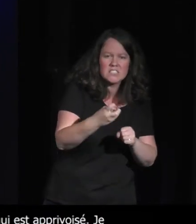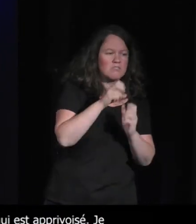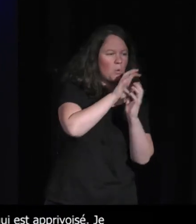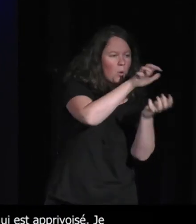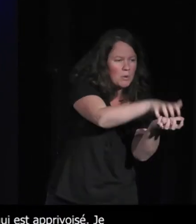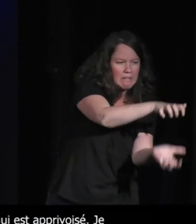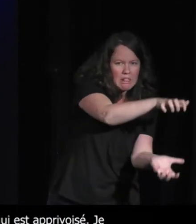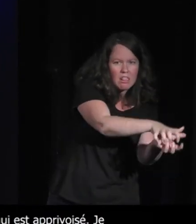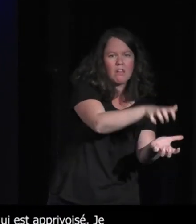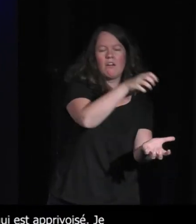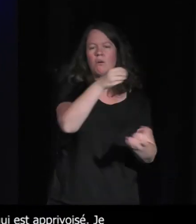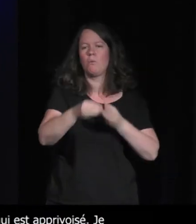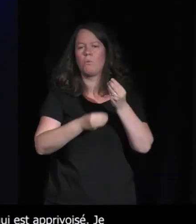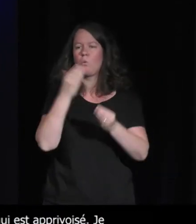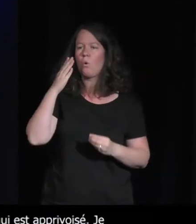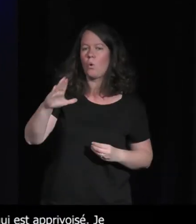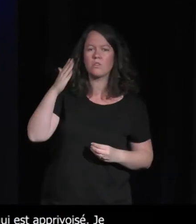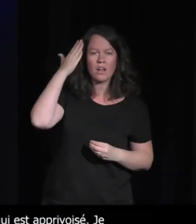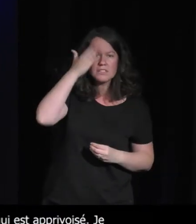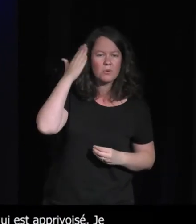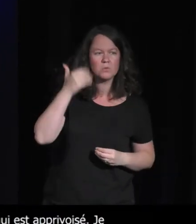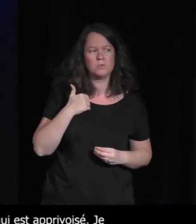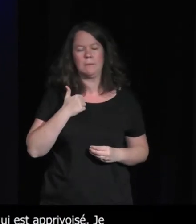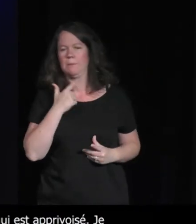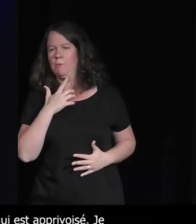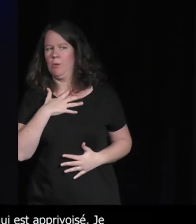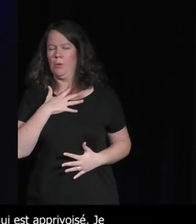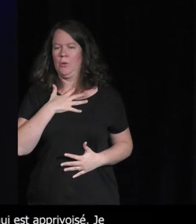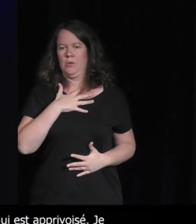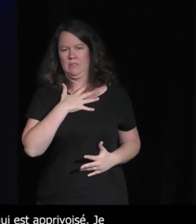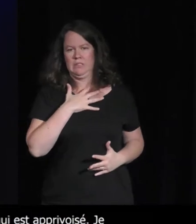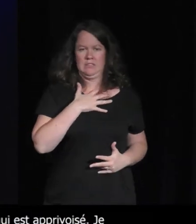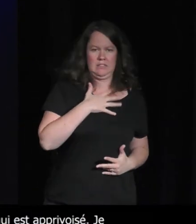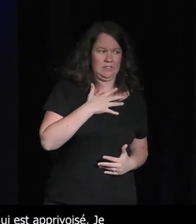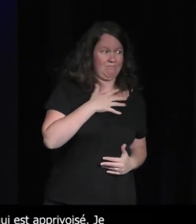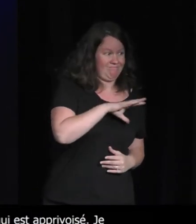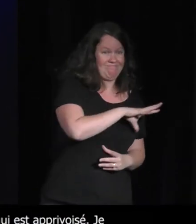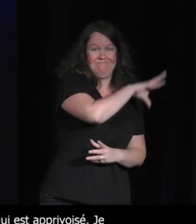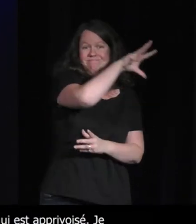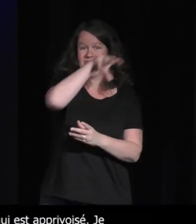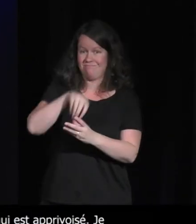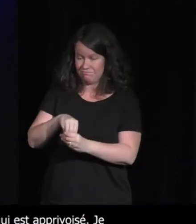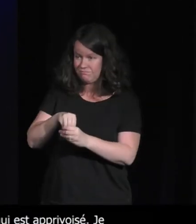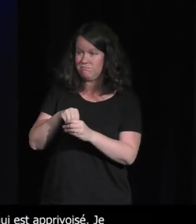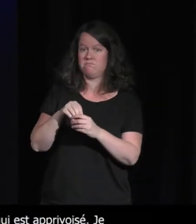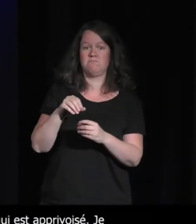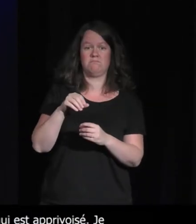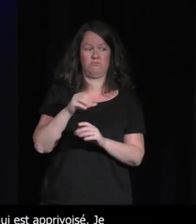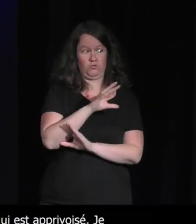limite les alligators et autres créatures qu'on n'aimerait pas trop croiser lorsqu'on les voit dans un contexte de socialisation et qu'on a